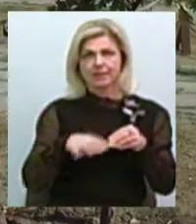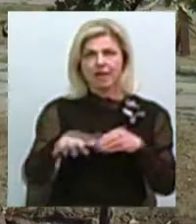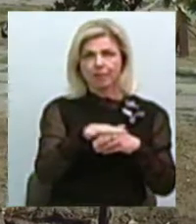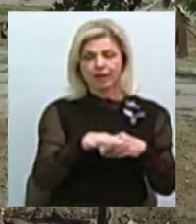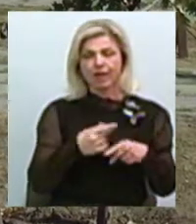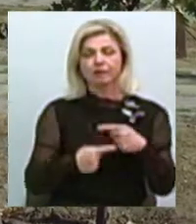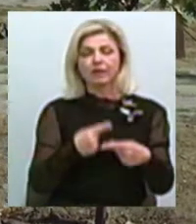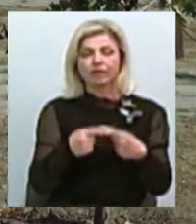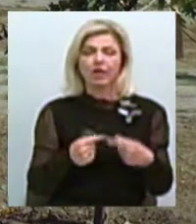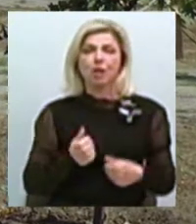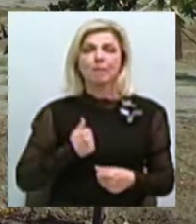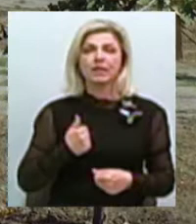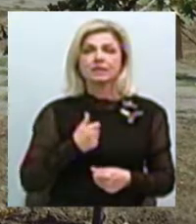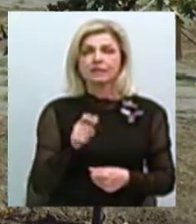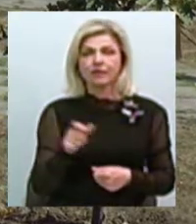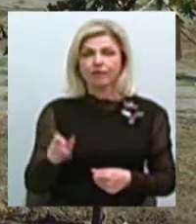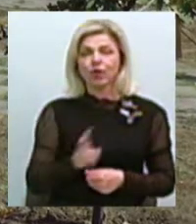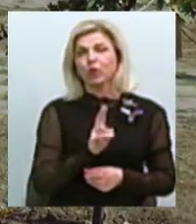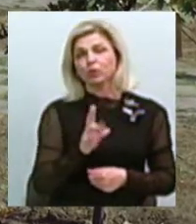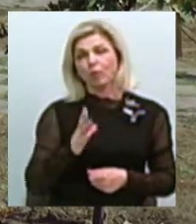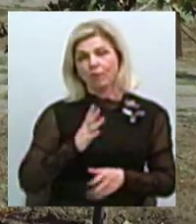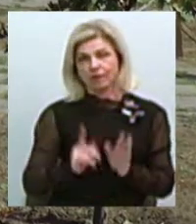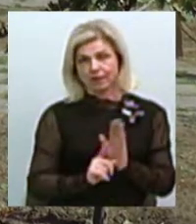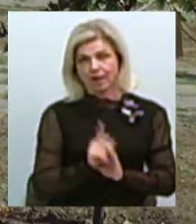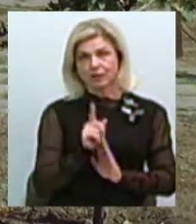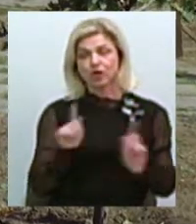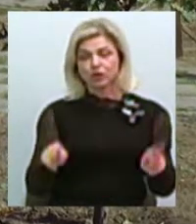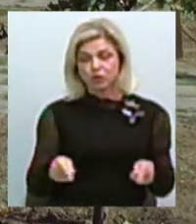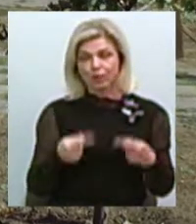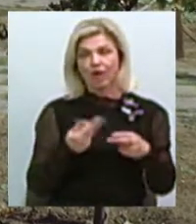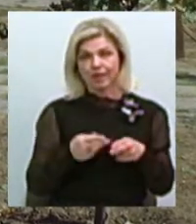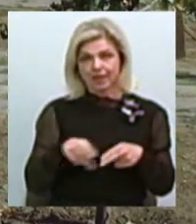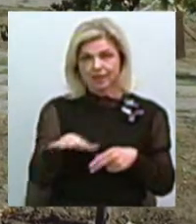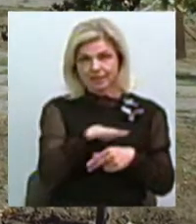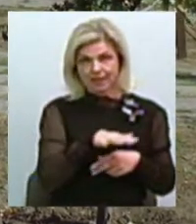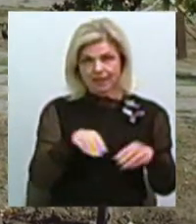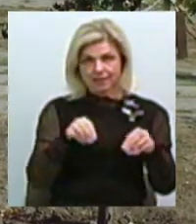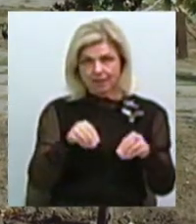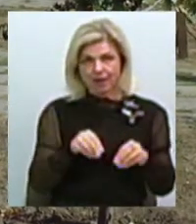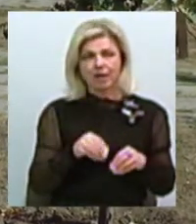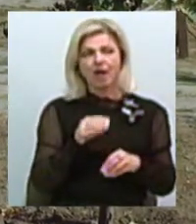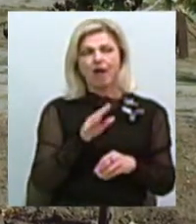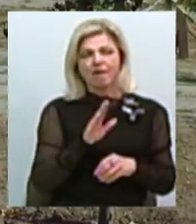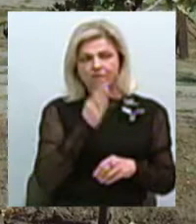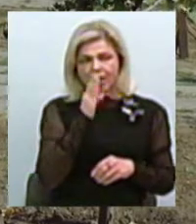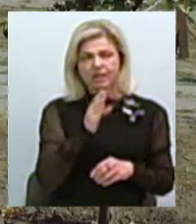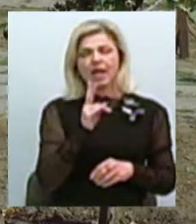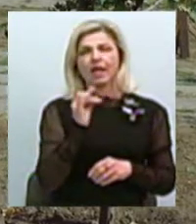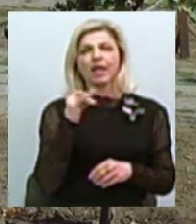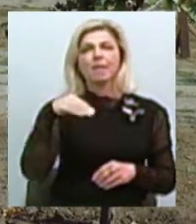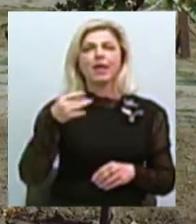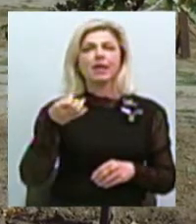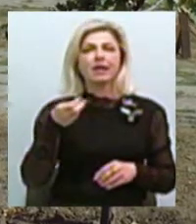прошарки бійців, які були тут і спочатку заснування цих земель, тобто від варварів, від кимерійців, від